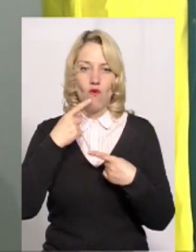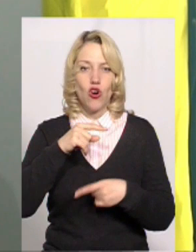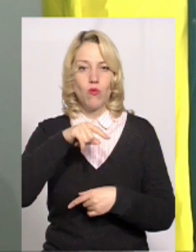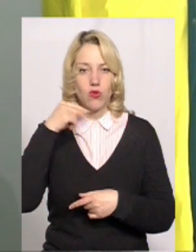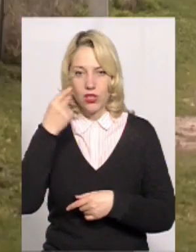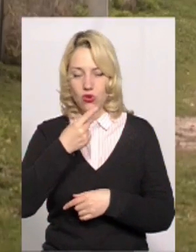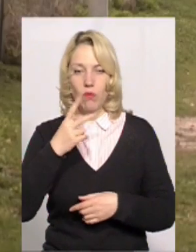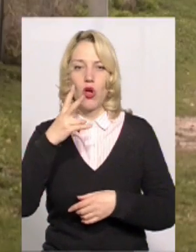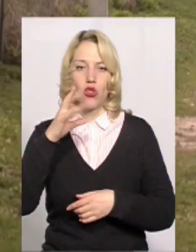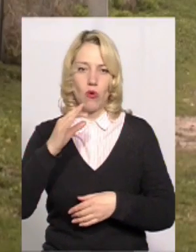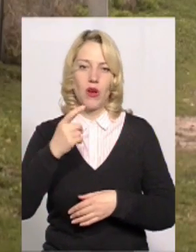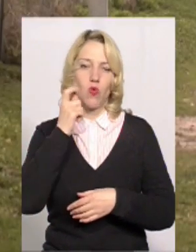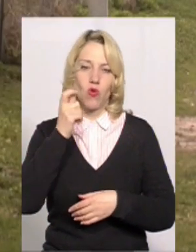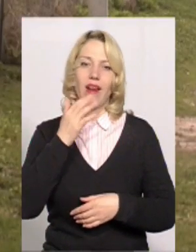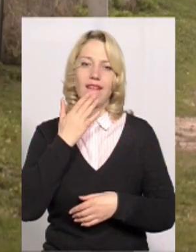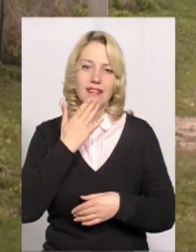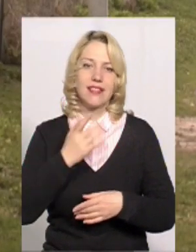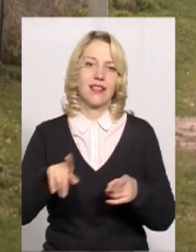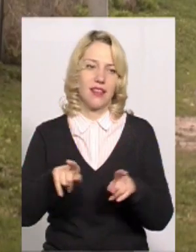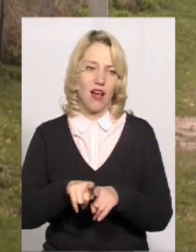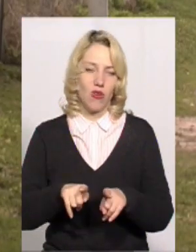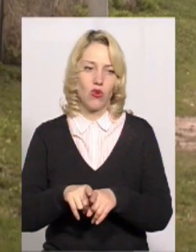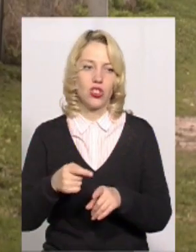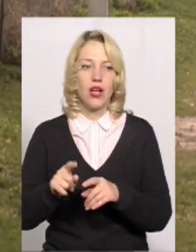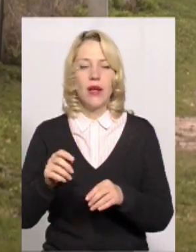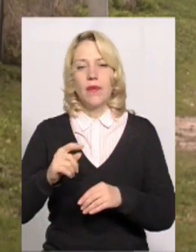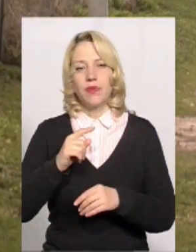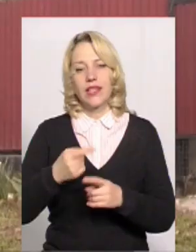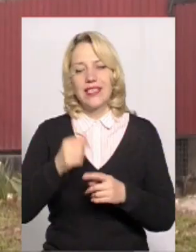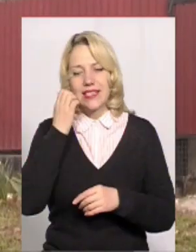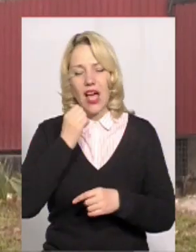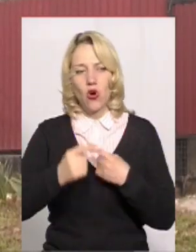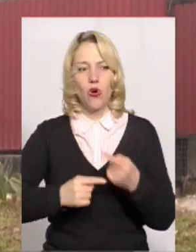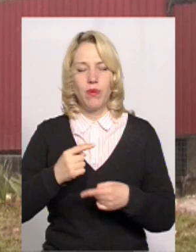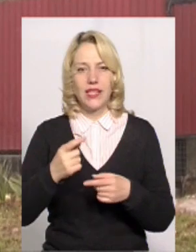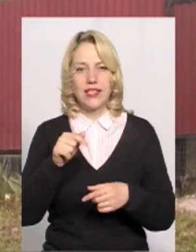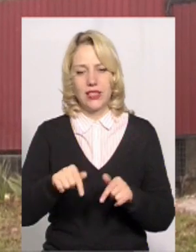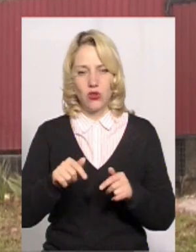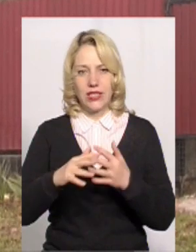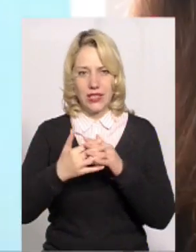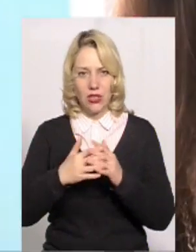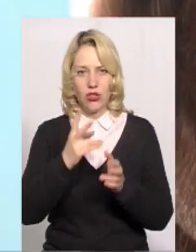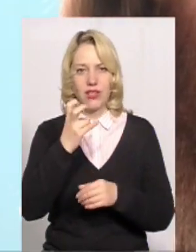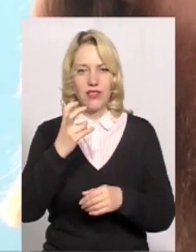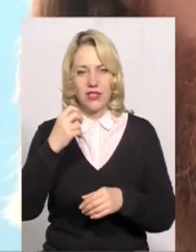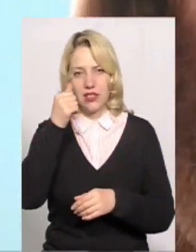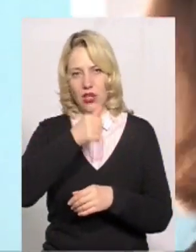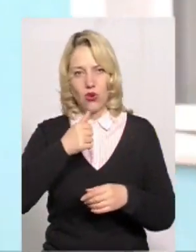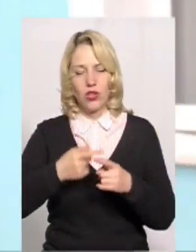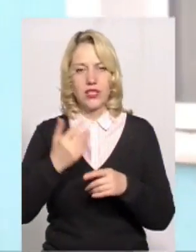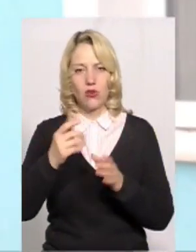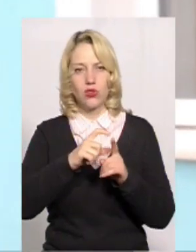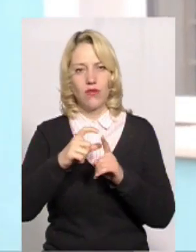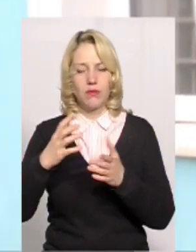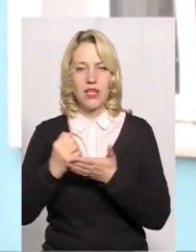українці також. Поселення старообрядці у Віньківецькому районі існує близько двох століть, каже отець Віктор. За його словами, дослідниками знайдені